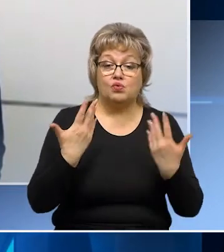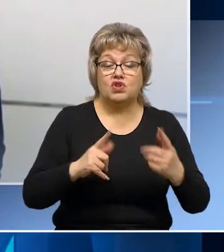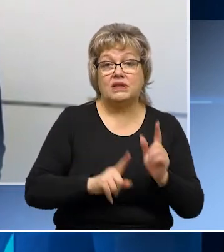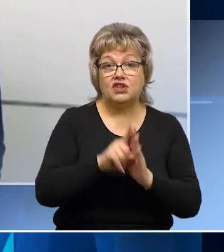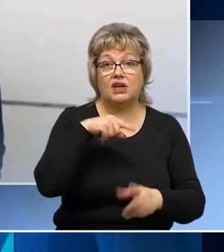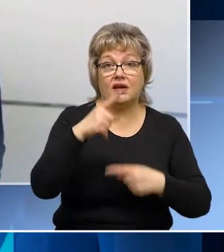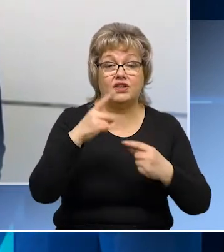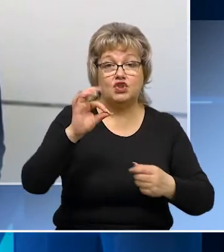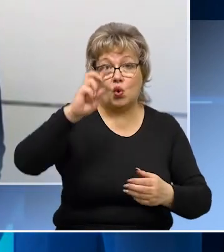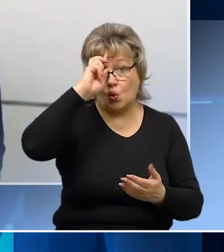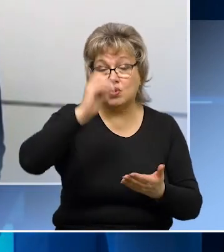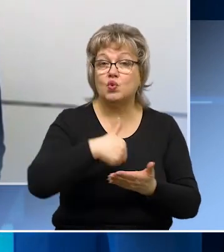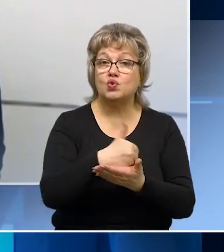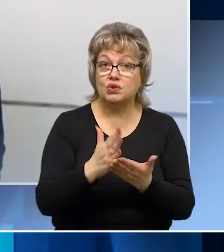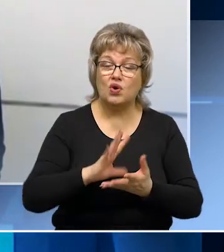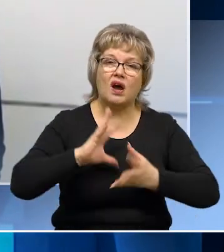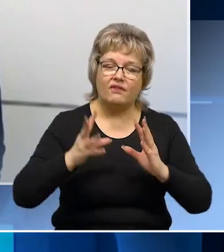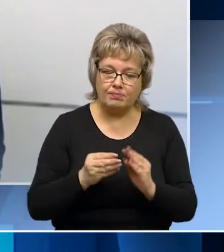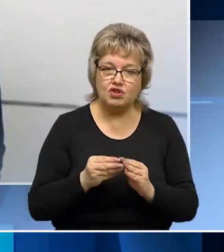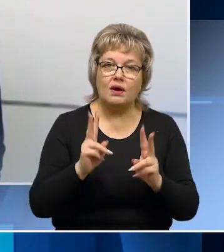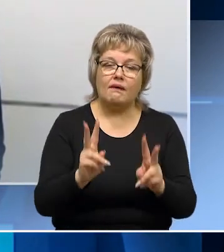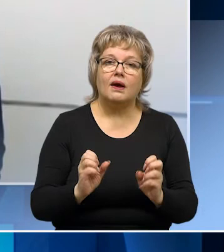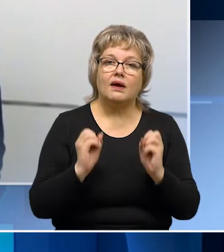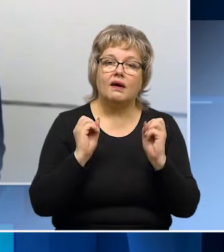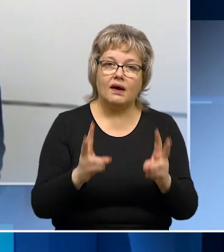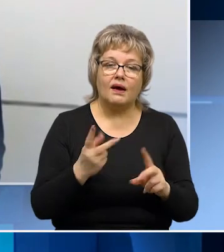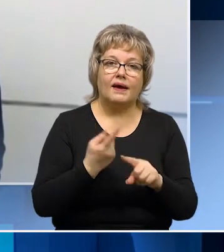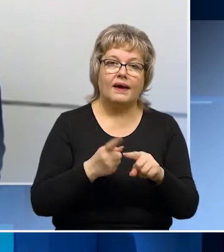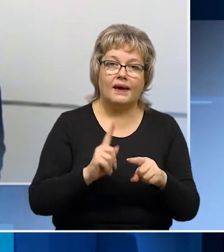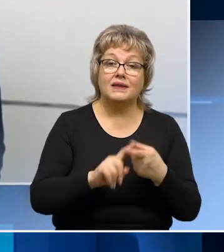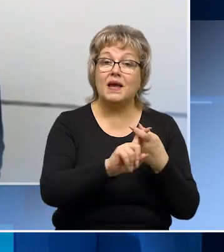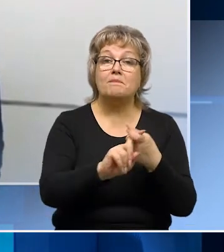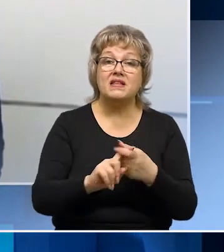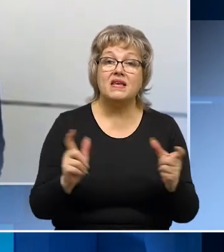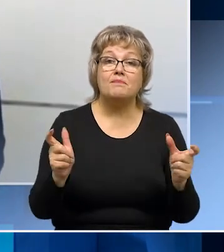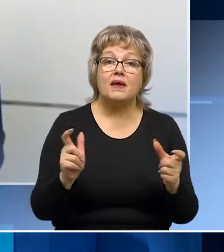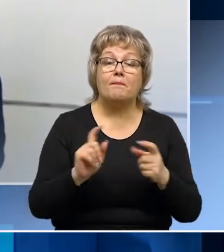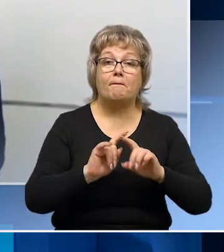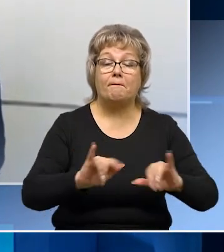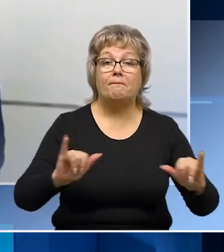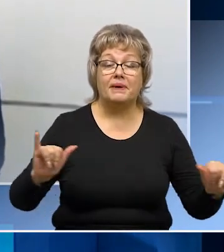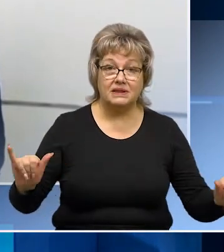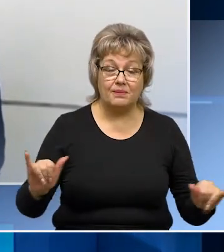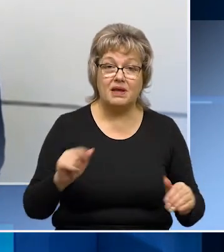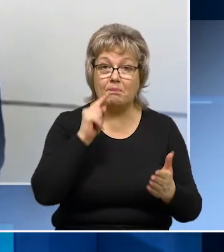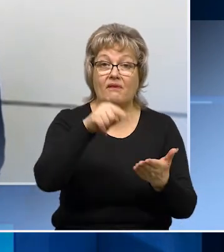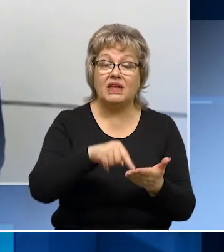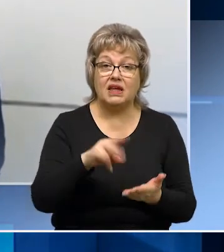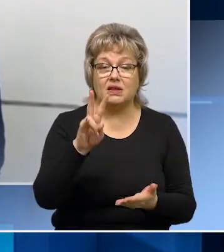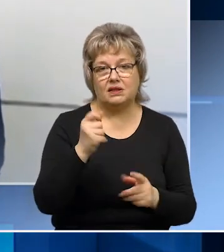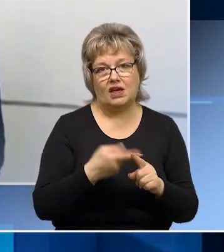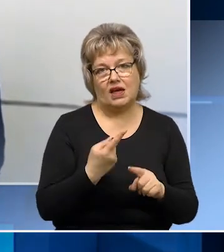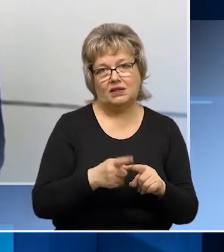уже заговорили о портале госуслуги, вообще как вот эта эпидемия, пандемия коронавируса